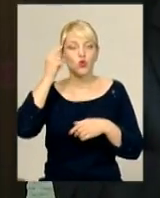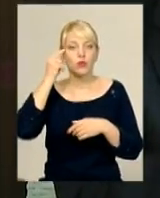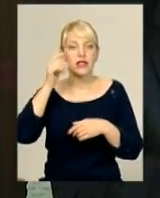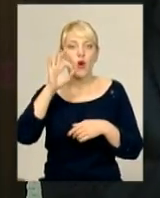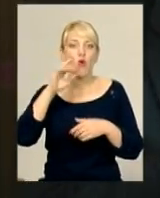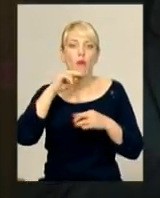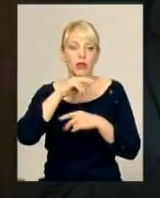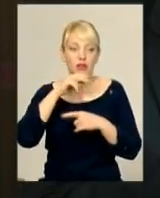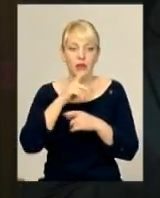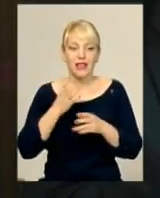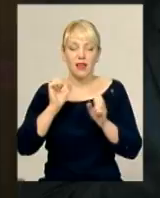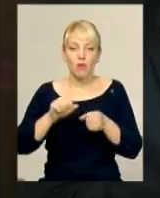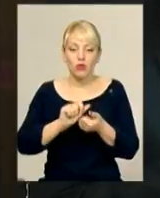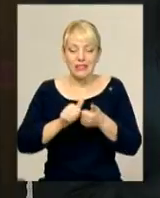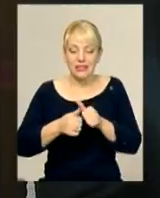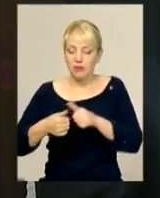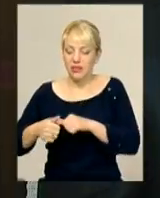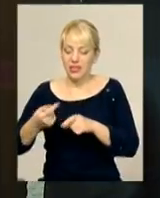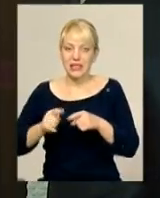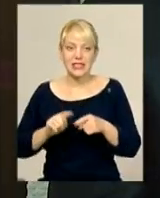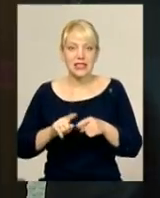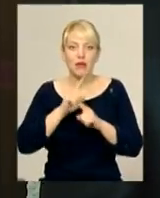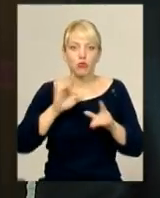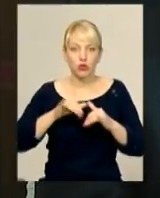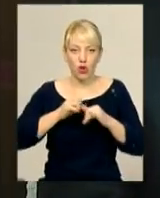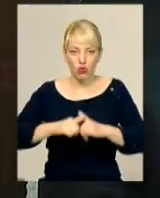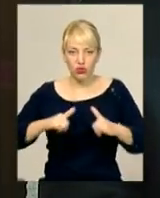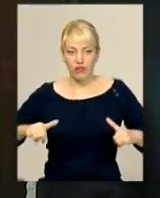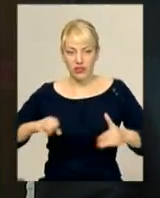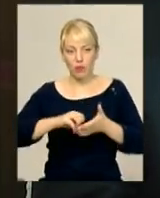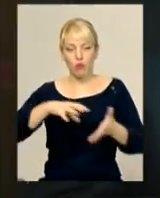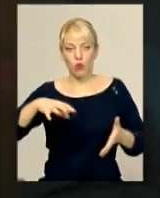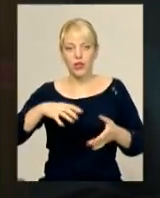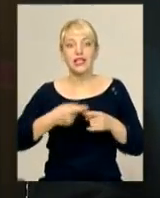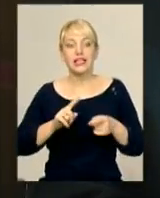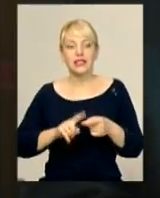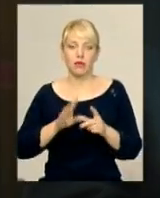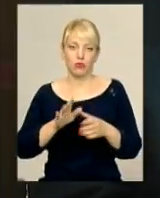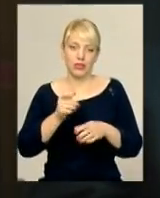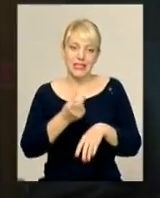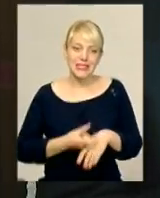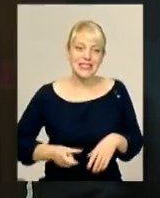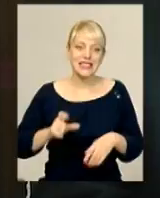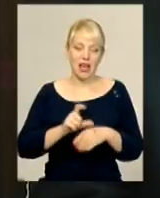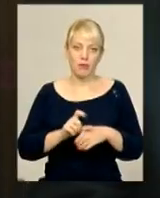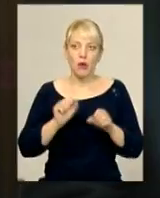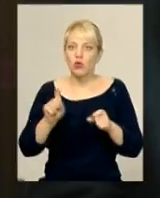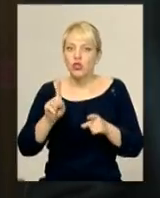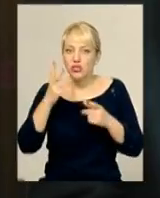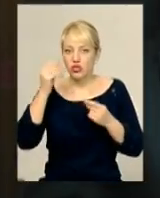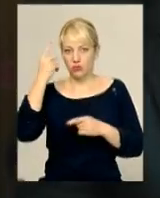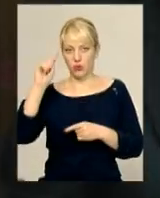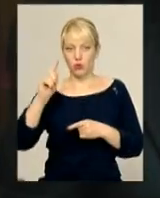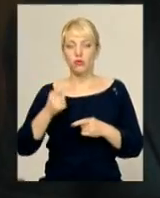можуть все-таки змінити, ця пухлина не буде розвивати. От це буде, ну, самий поки, може ще шесть придумати,